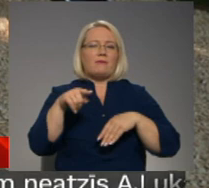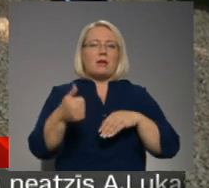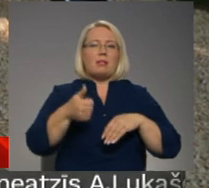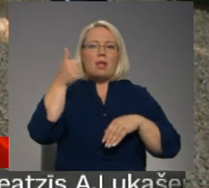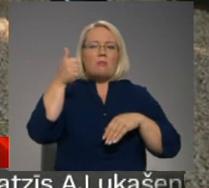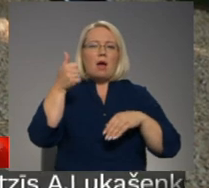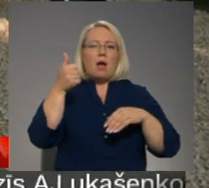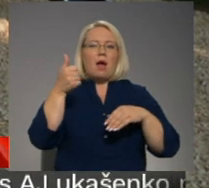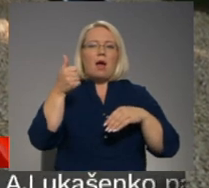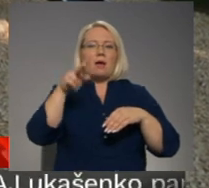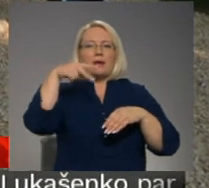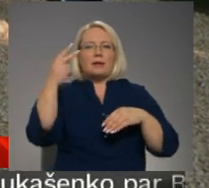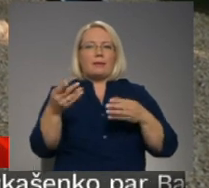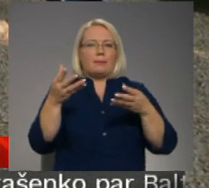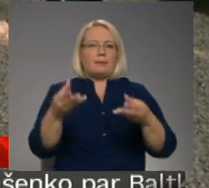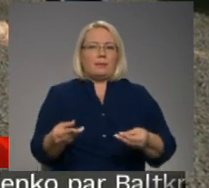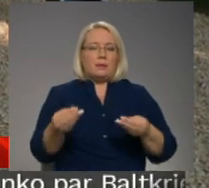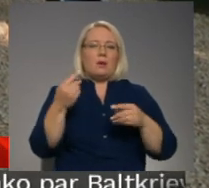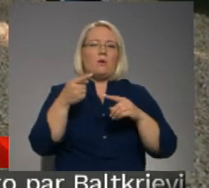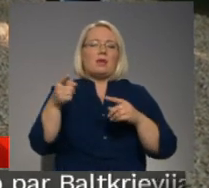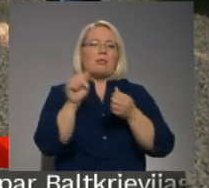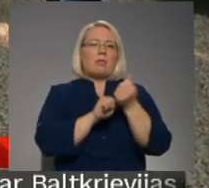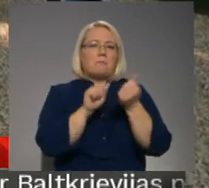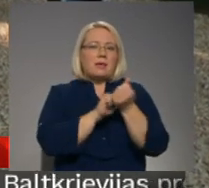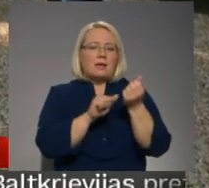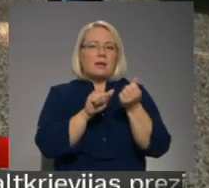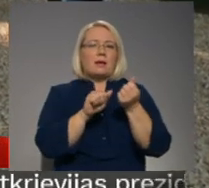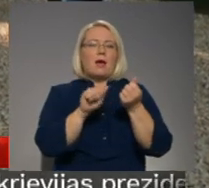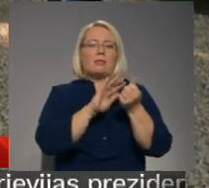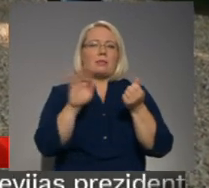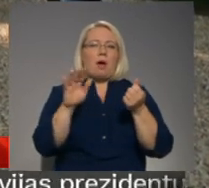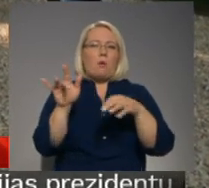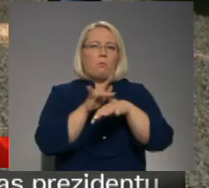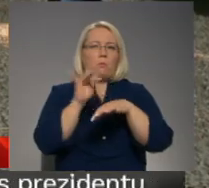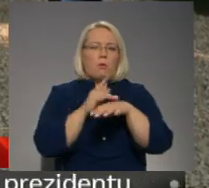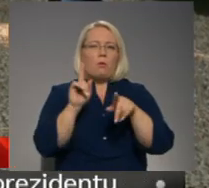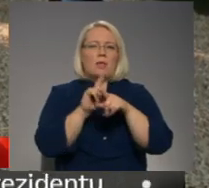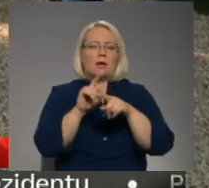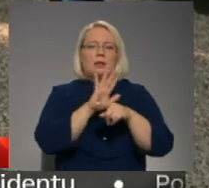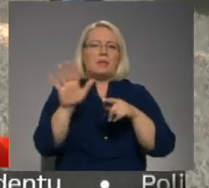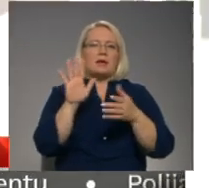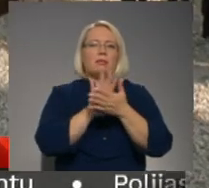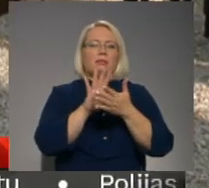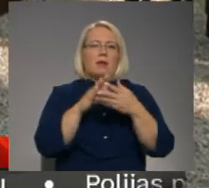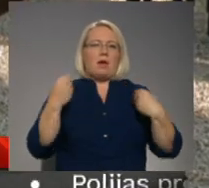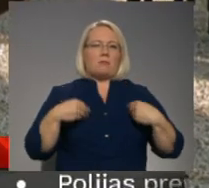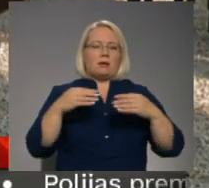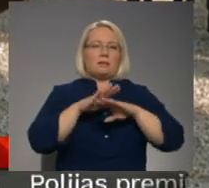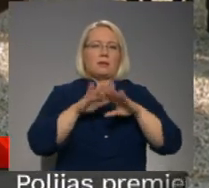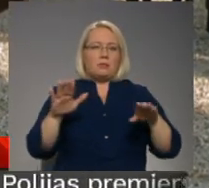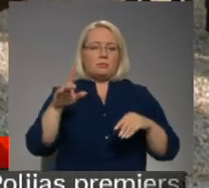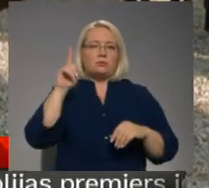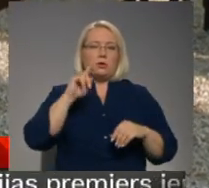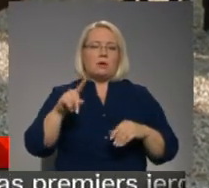absorbējoša pret kritieniem. Viņa ir dabīga, neput un arī nesmērēs apģērba. Ir, protams,